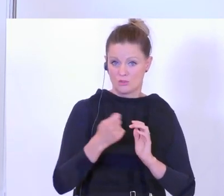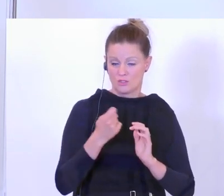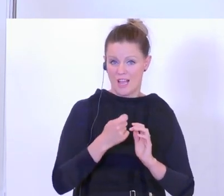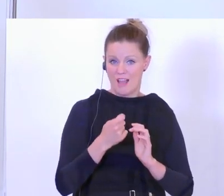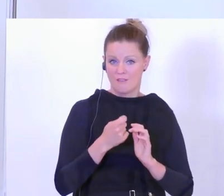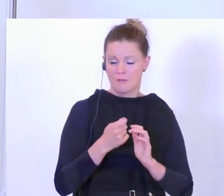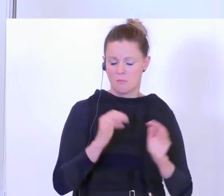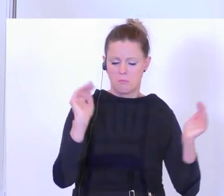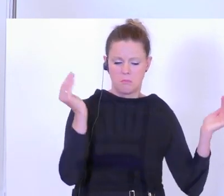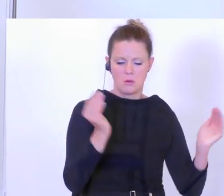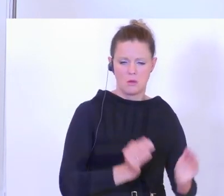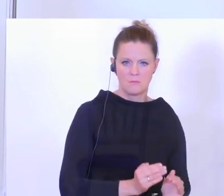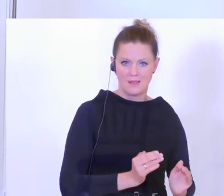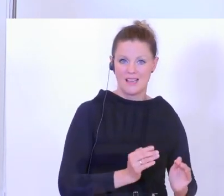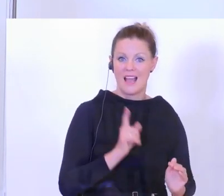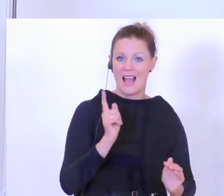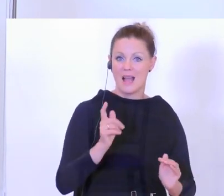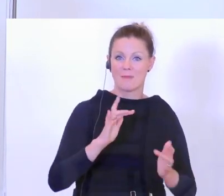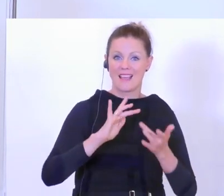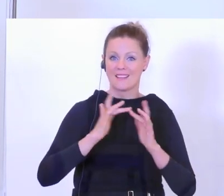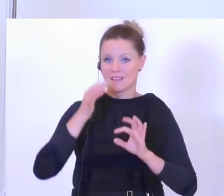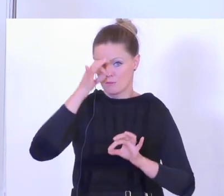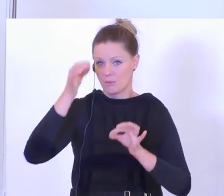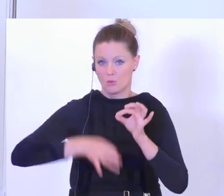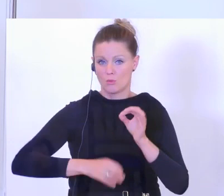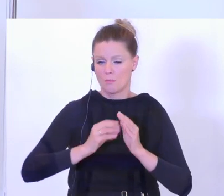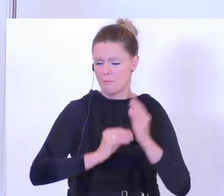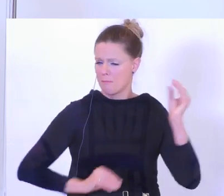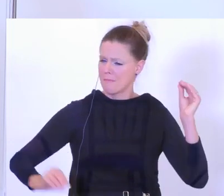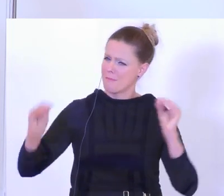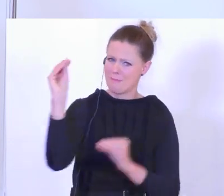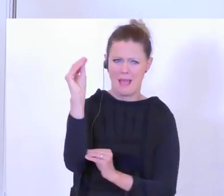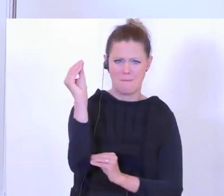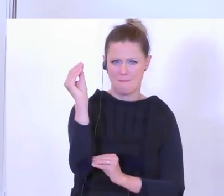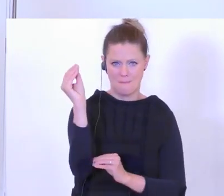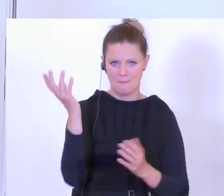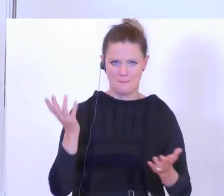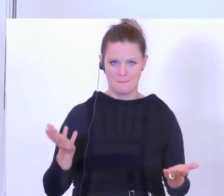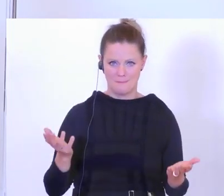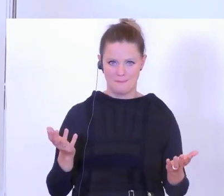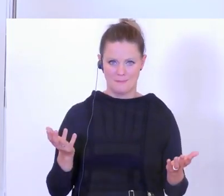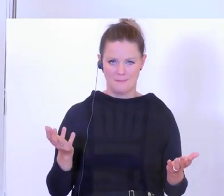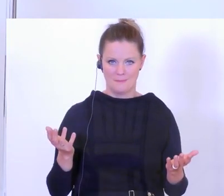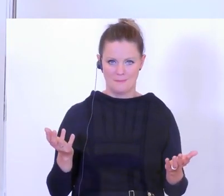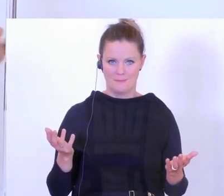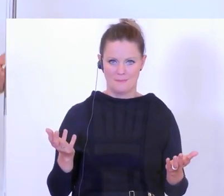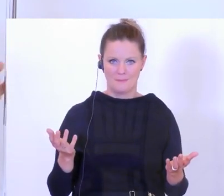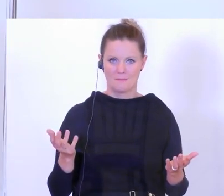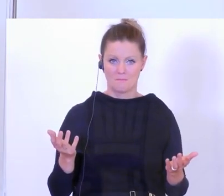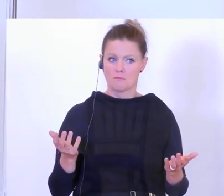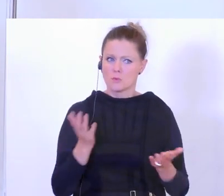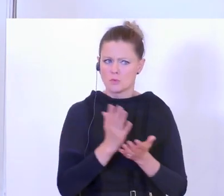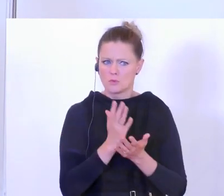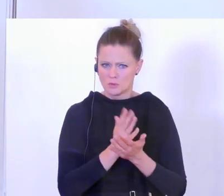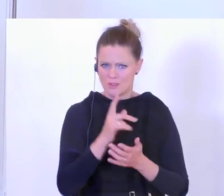die Internetdelikte, die Betrugsdelikte massiv gestiegen. Wir haben auch jetzt immer wieder lange an Kenntnis davon,